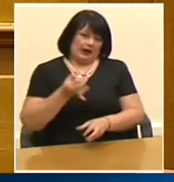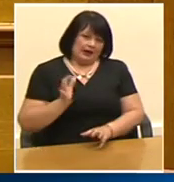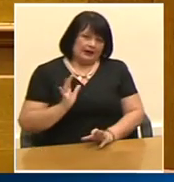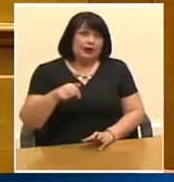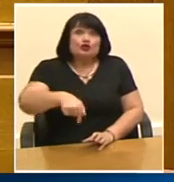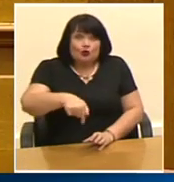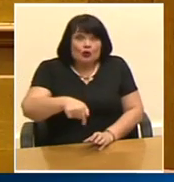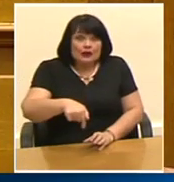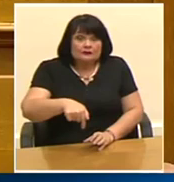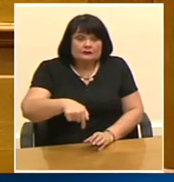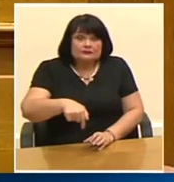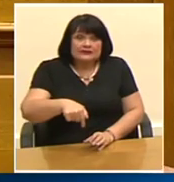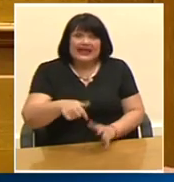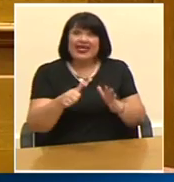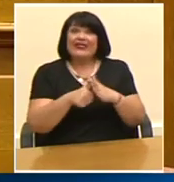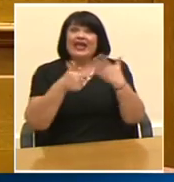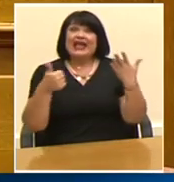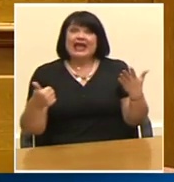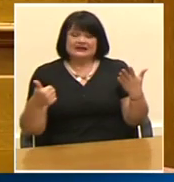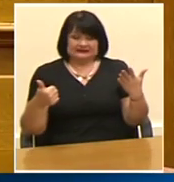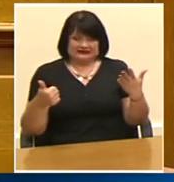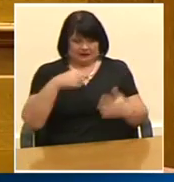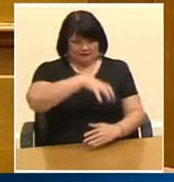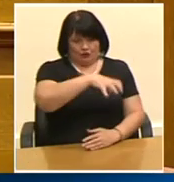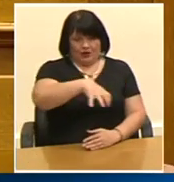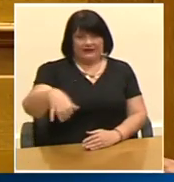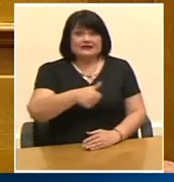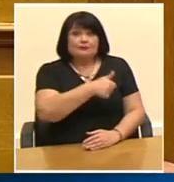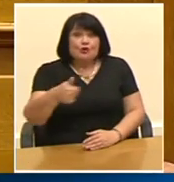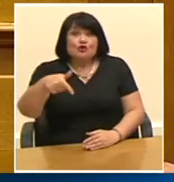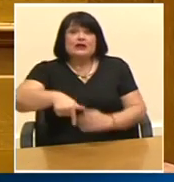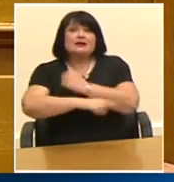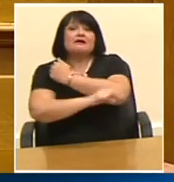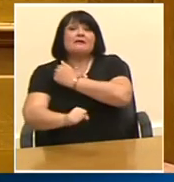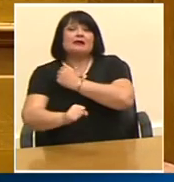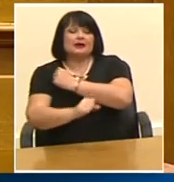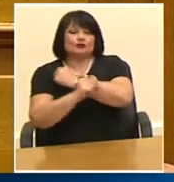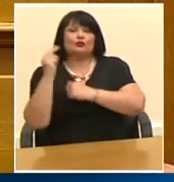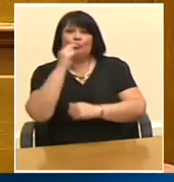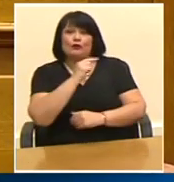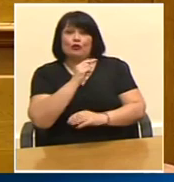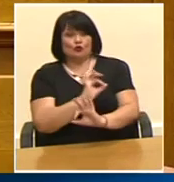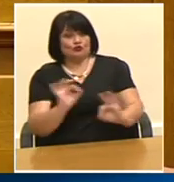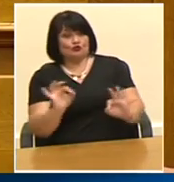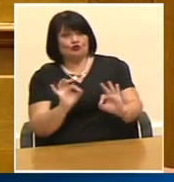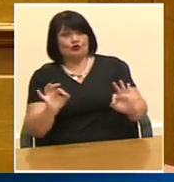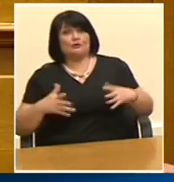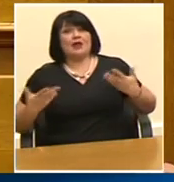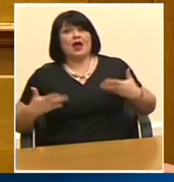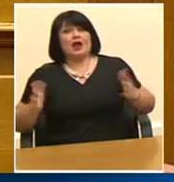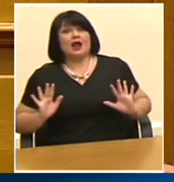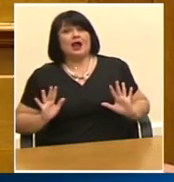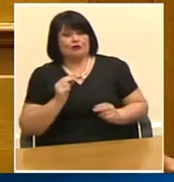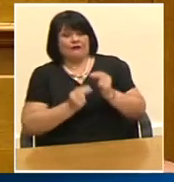Τώρα, οι 16 μονάδες μόνο στη Γενική Γραμματεία Πρωθυπουργού είναι μια χαρά. Δεν έχει τίποτα. Η